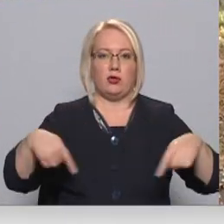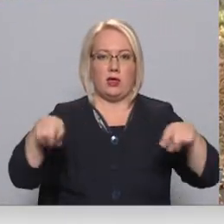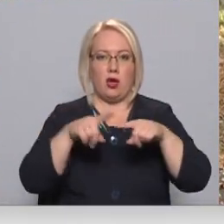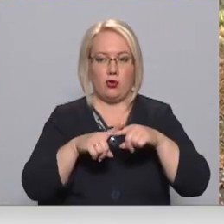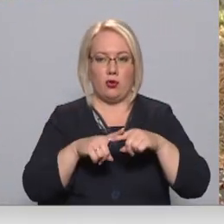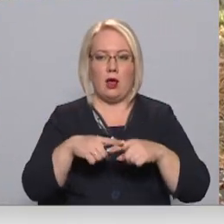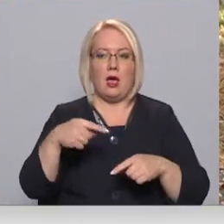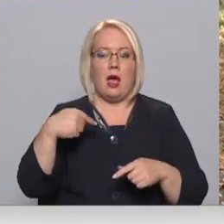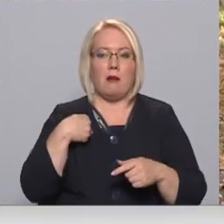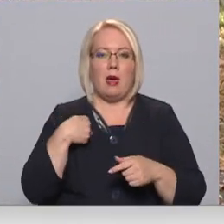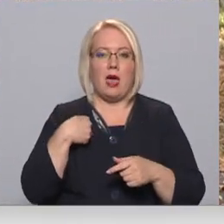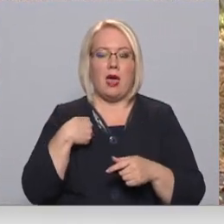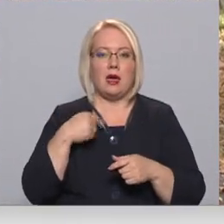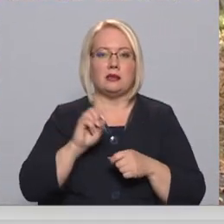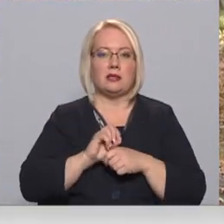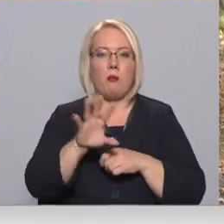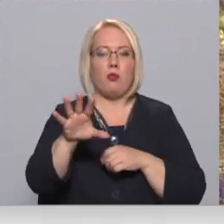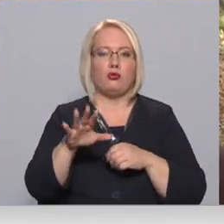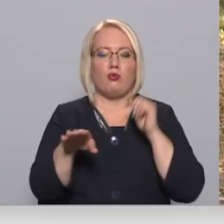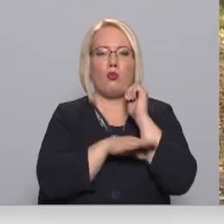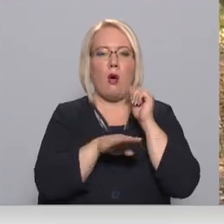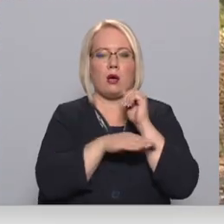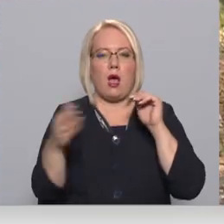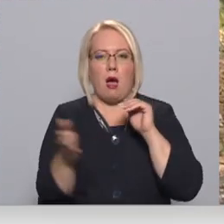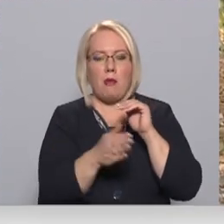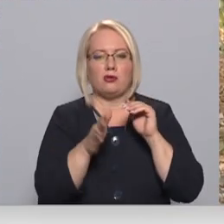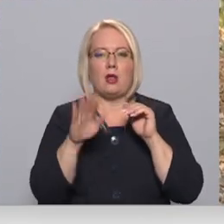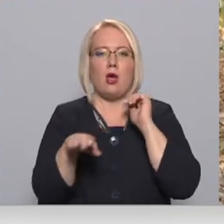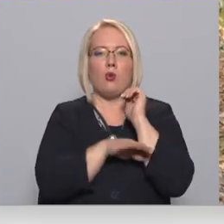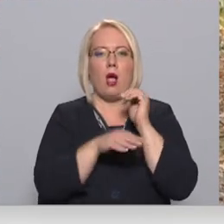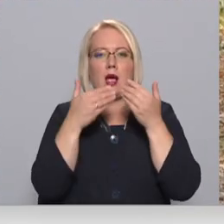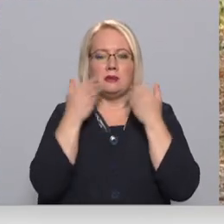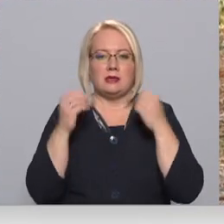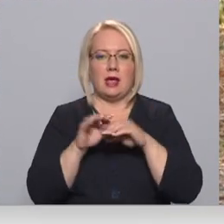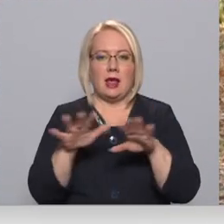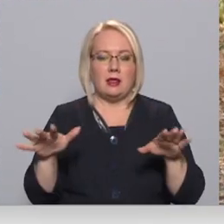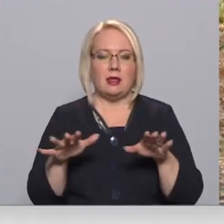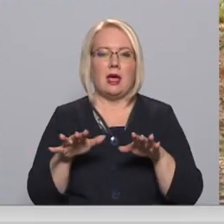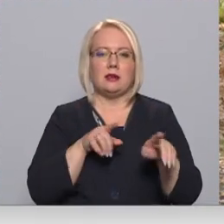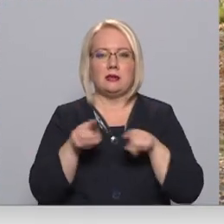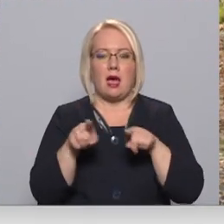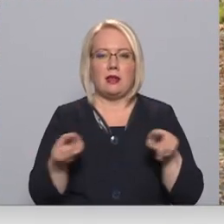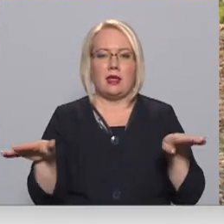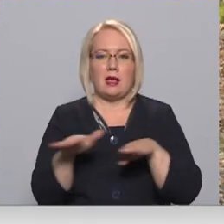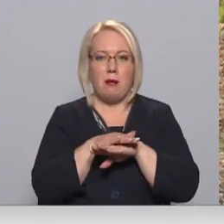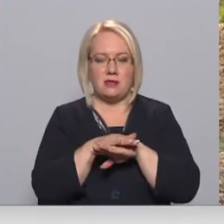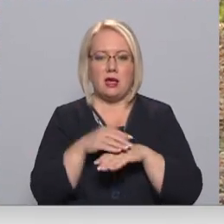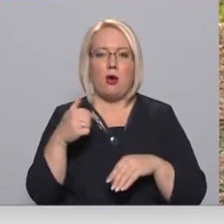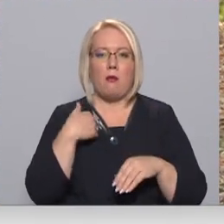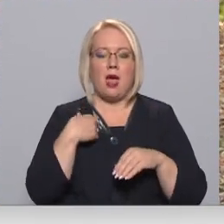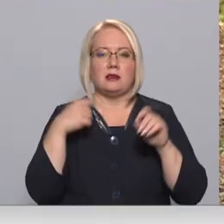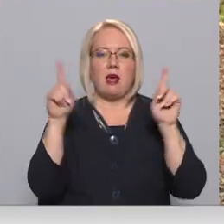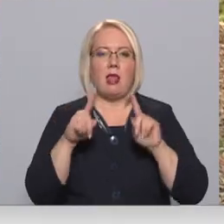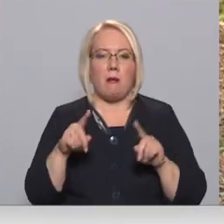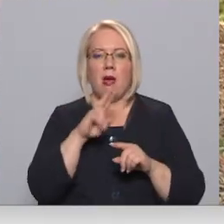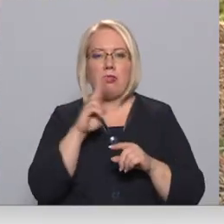sapūšam zem kokiem lapas, lai kokam ir silti, saknītas nosaktas, mēs lapas nevadam